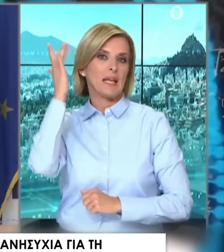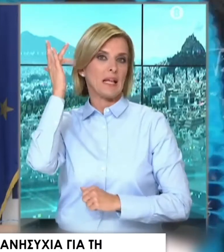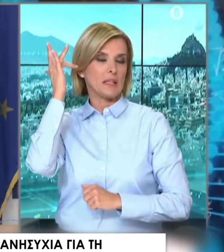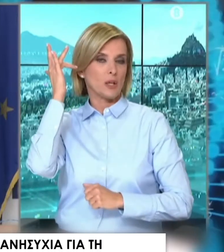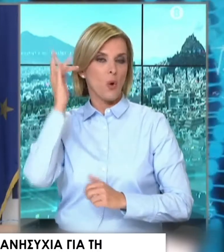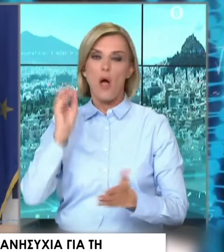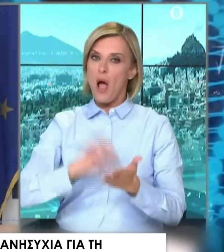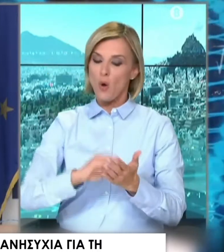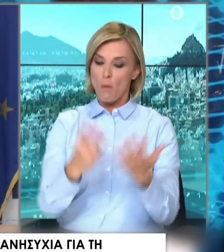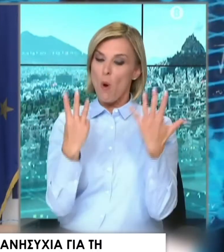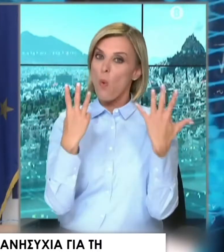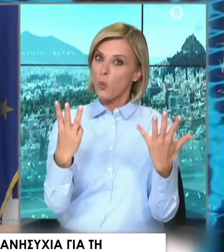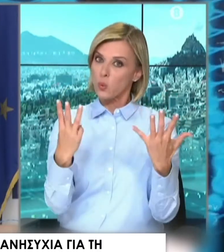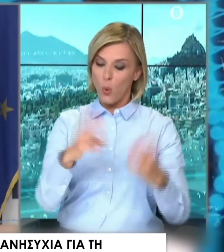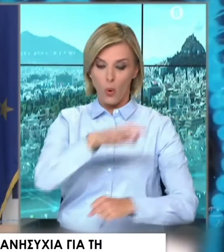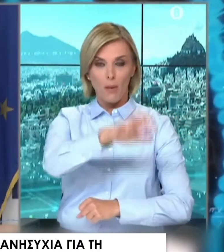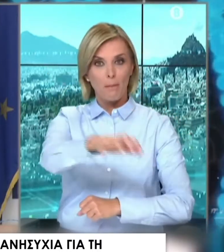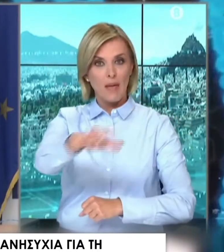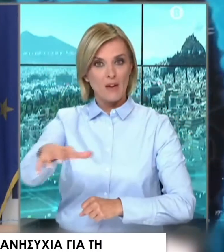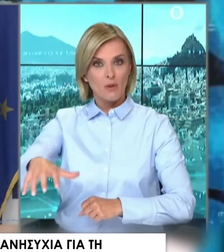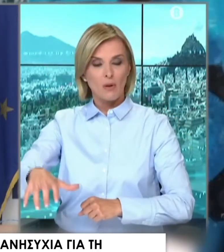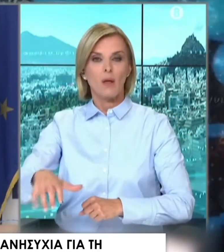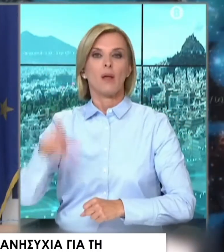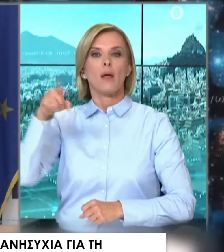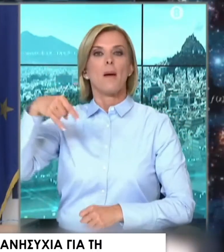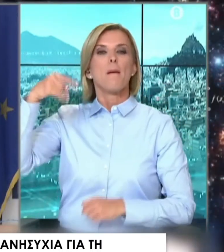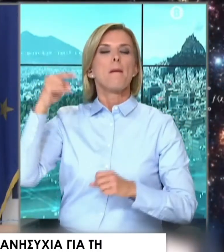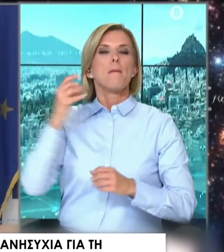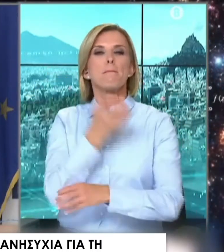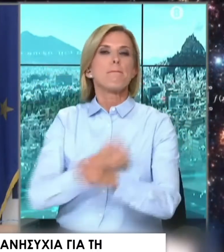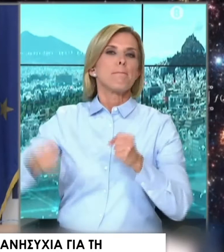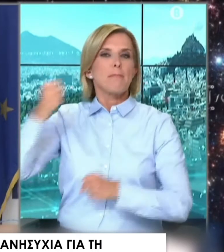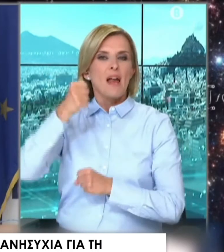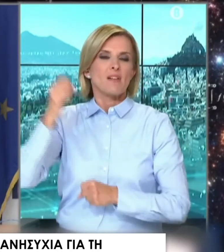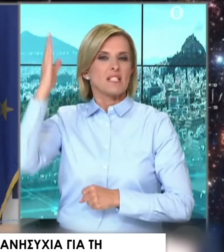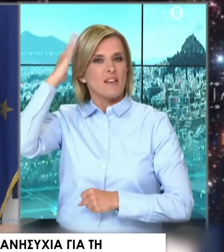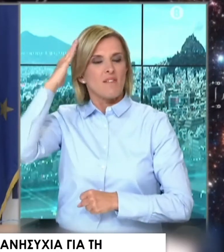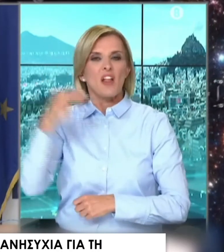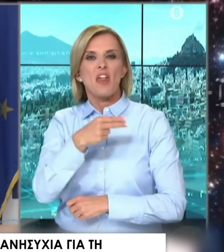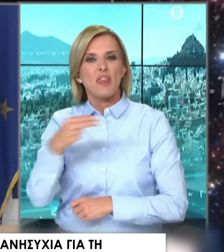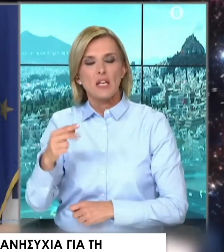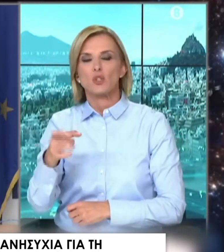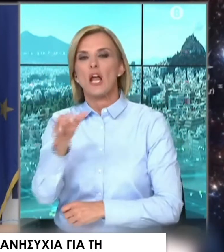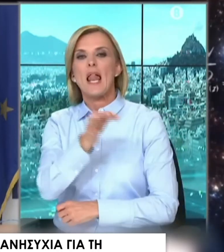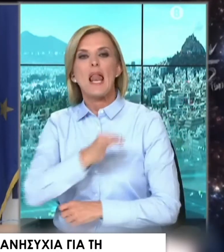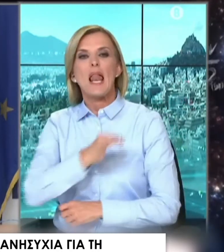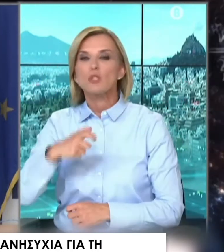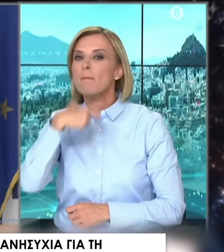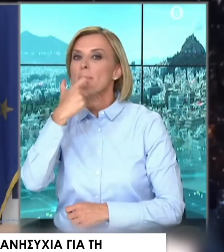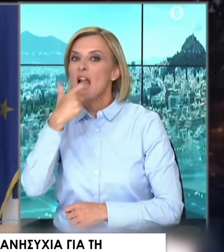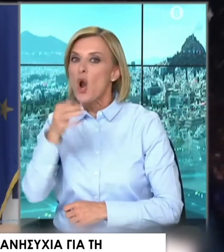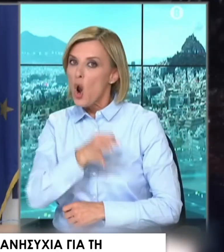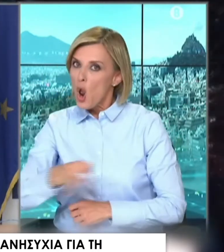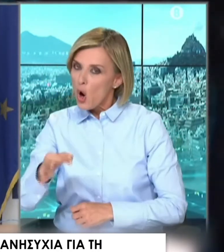περιφερειακές ενότητες. Οι περιφερειακές ενότητες Πρέβεζας, Άμου, Λευκάδας, Κεφαλινίας, Ευρτανίας, Θάσου, Λίμνου και Μήλου πέφτουν επίσης